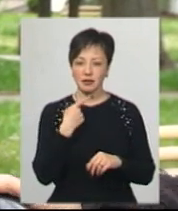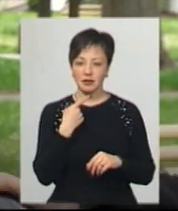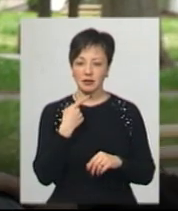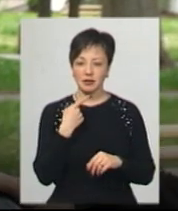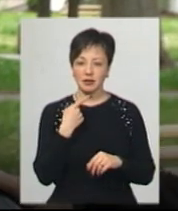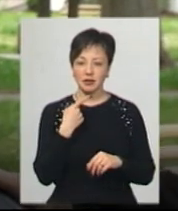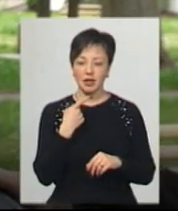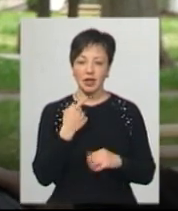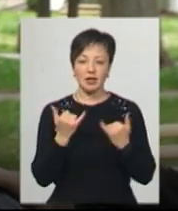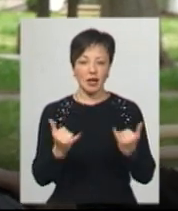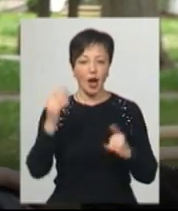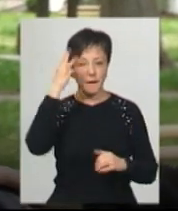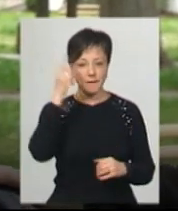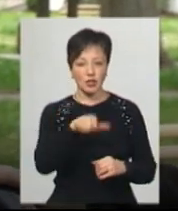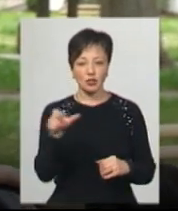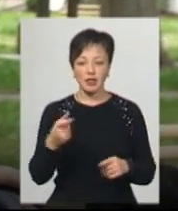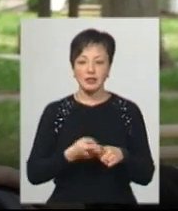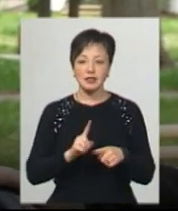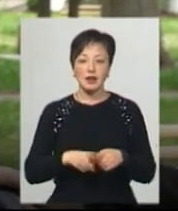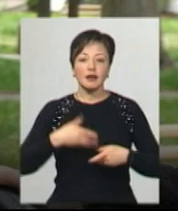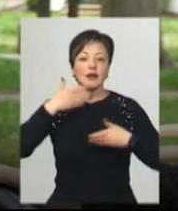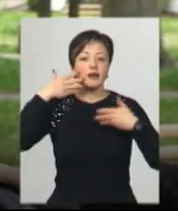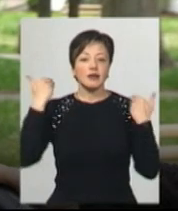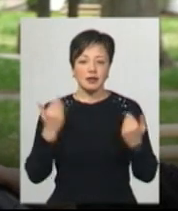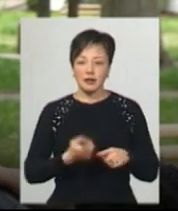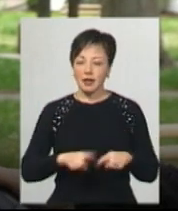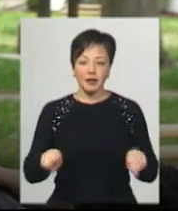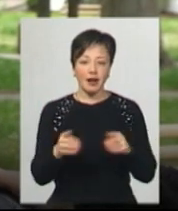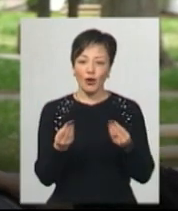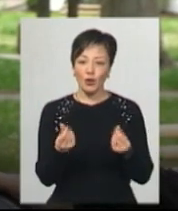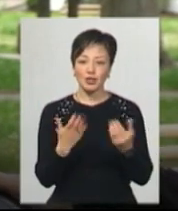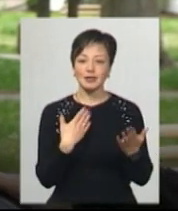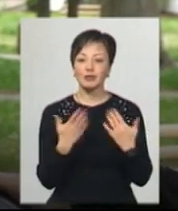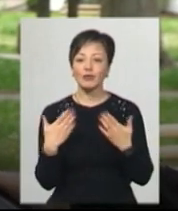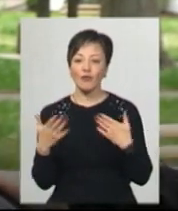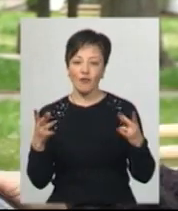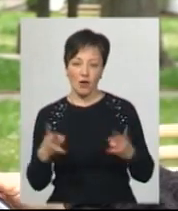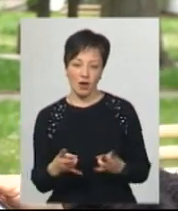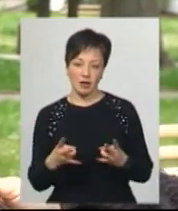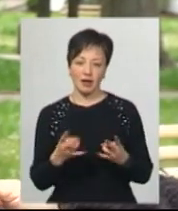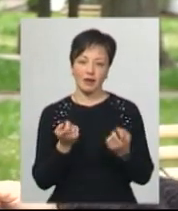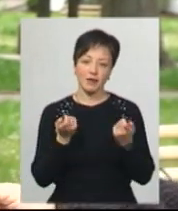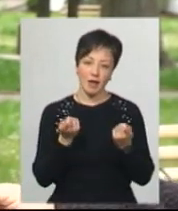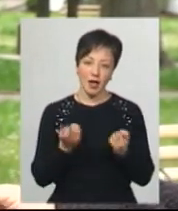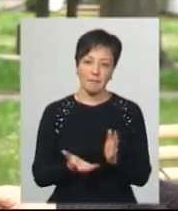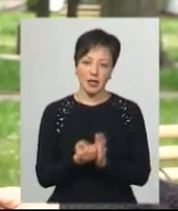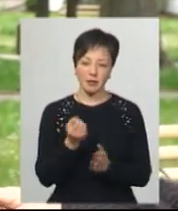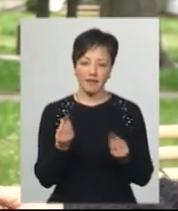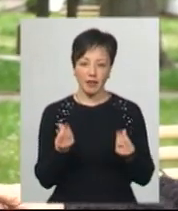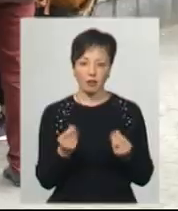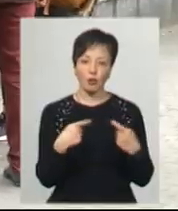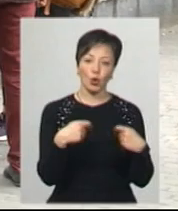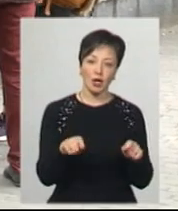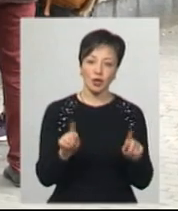Чесно кажучи, для хмельничан це ковток повітря. Все рівно це не так гроші, як спілкування і невелика підтримка фінансова. Щось